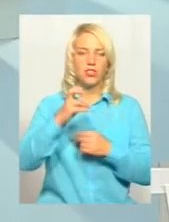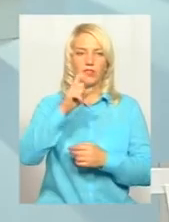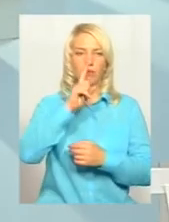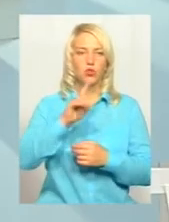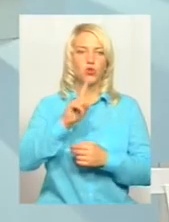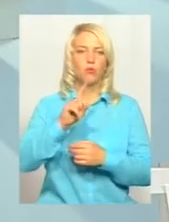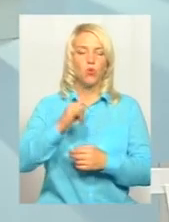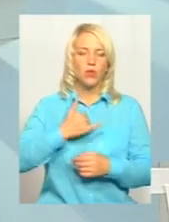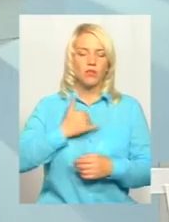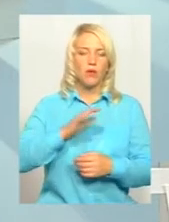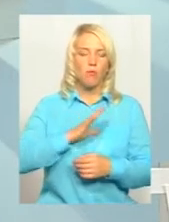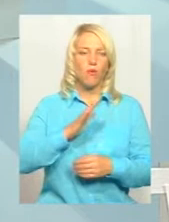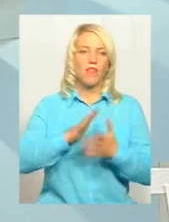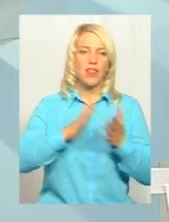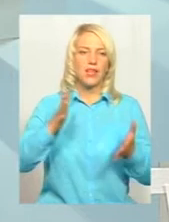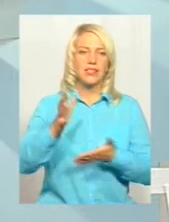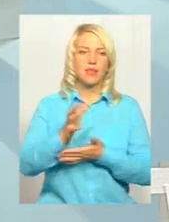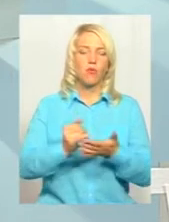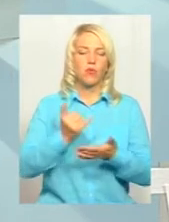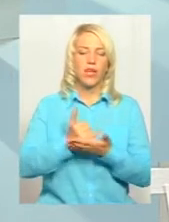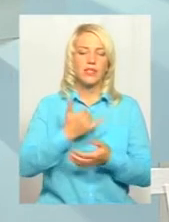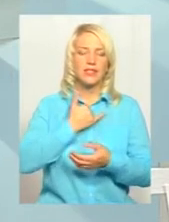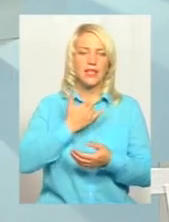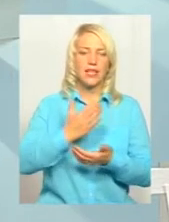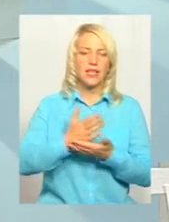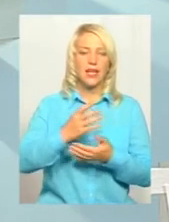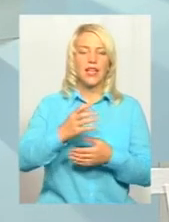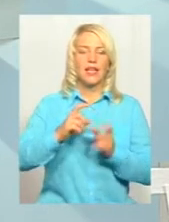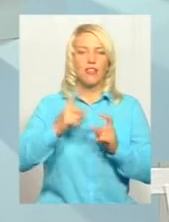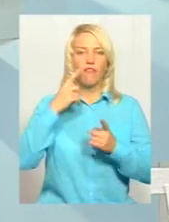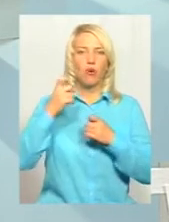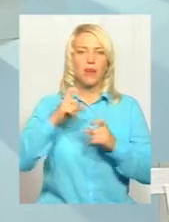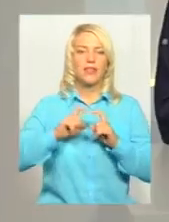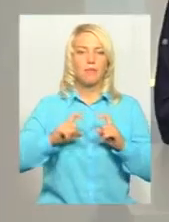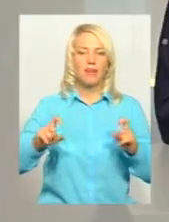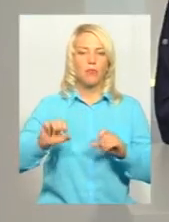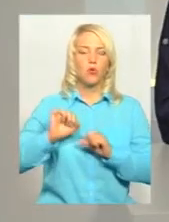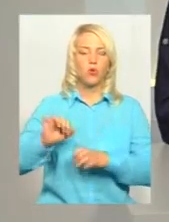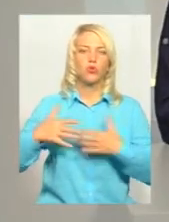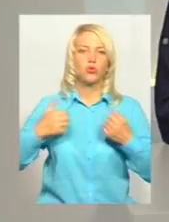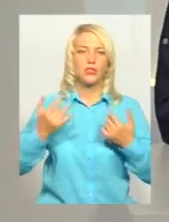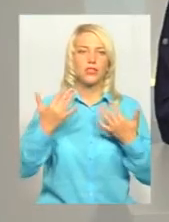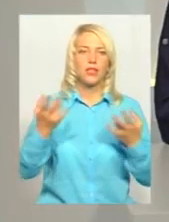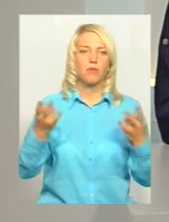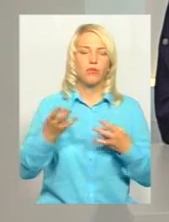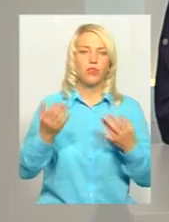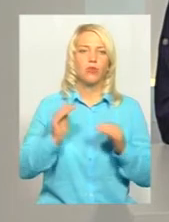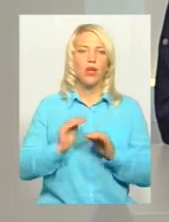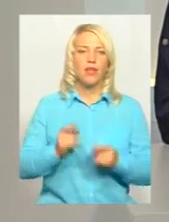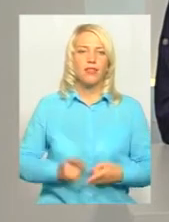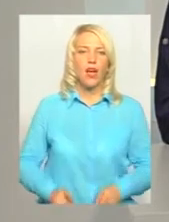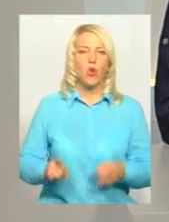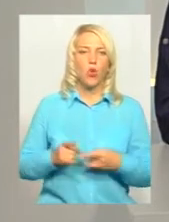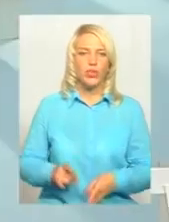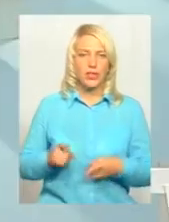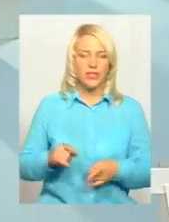запас, хоча в нас є інформація з департаменту охорони здоров'я, скільки має народитися, вони також беруть